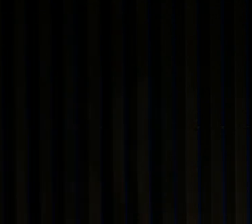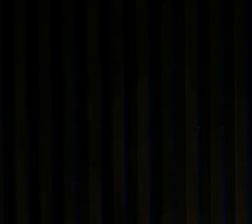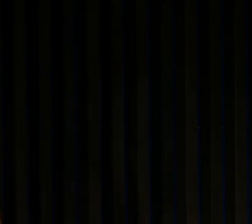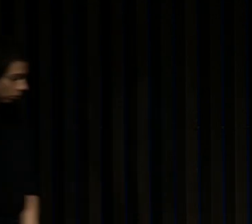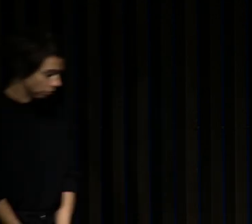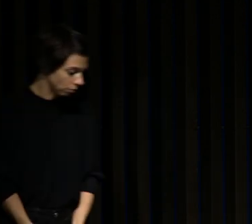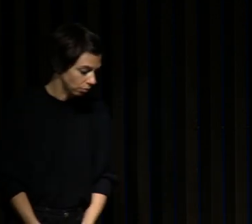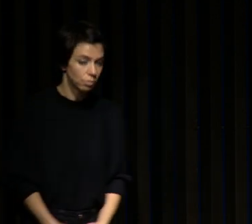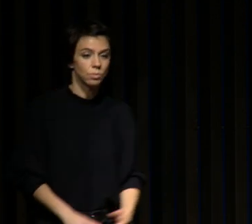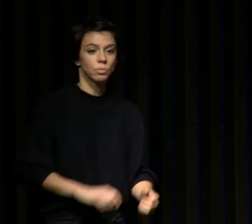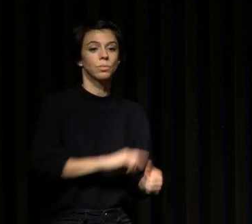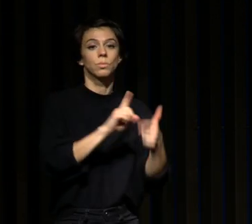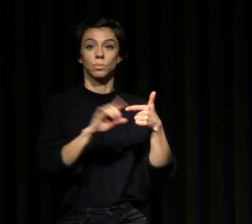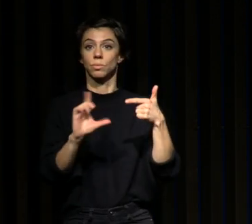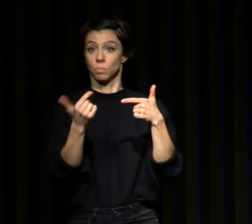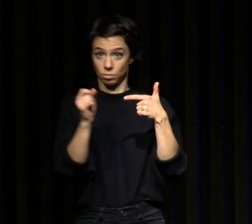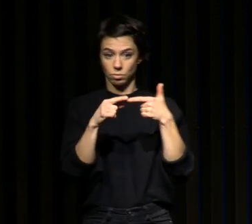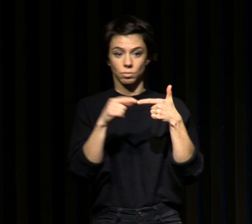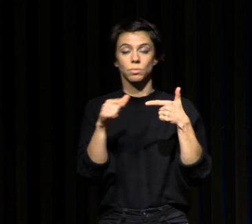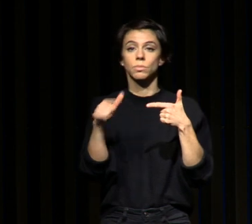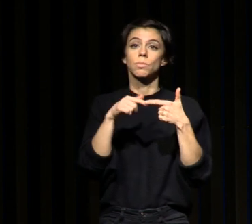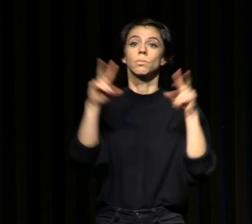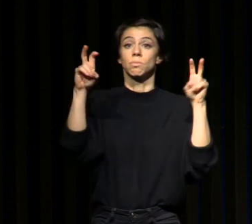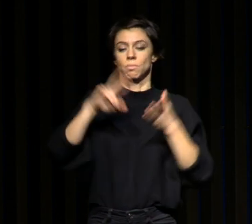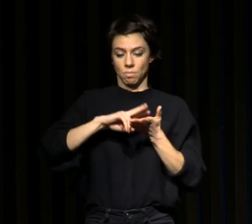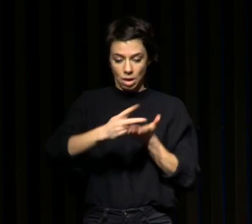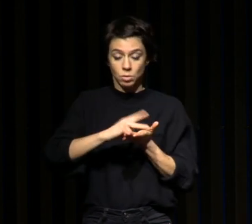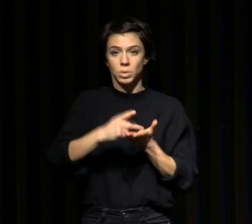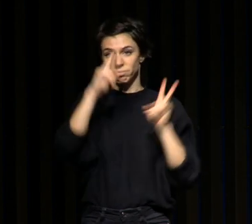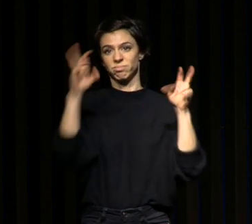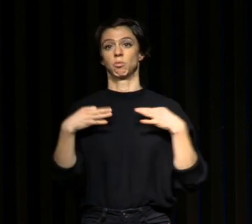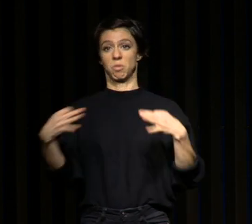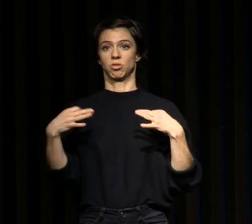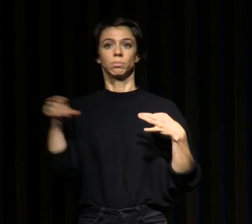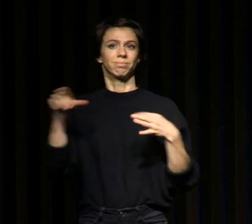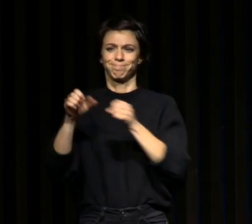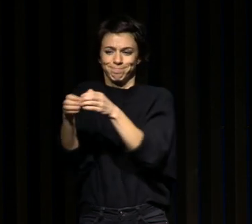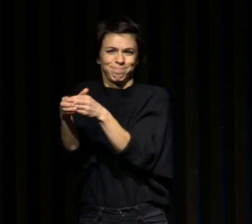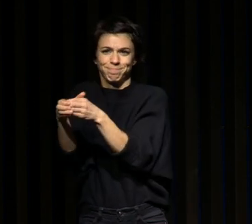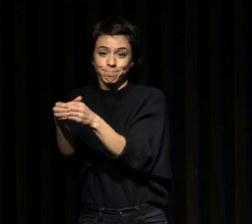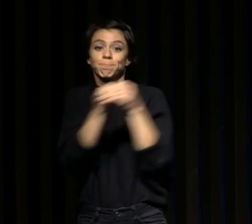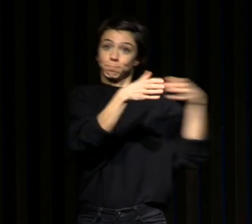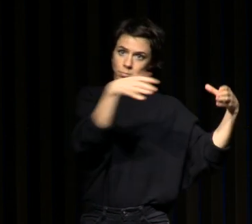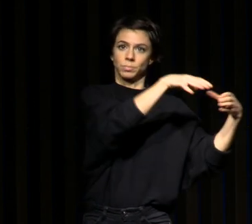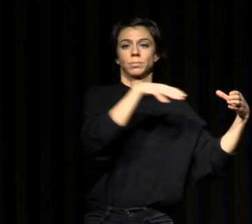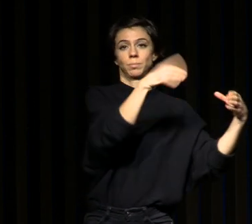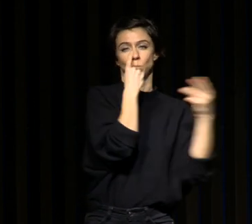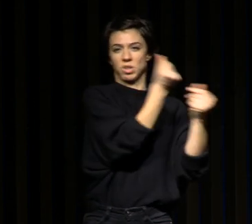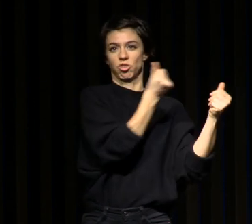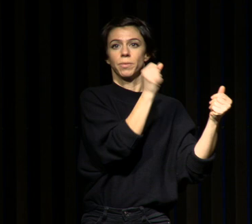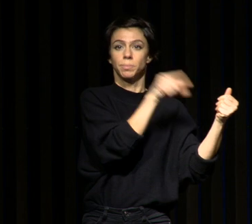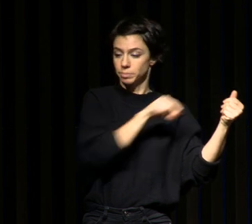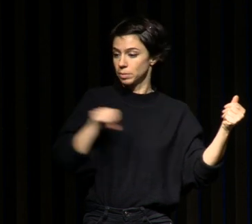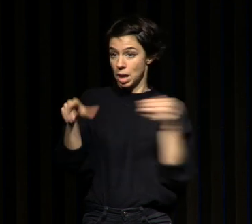cette insomnie objective en fait elle est plus rare que l'insomnie subjective mais elle est beaucoup plus sévère